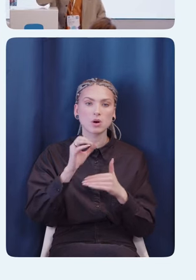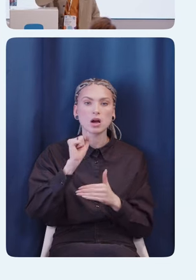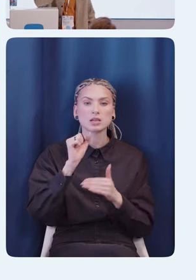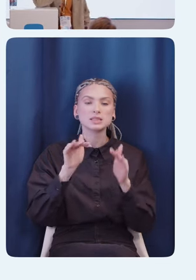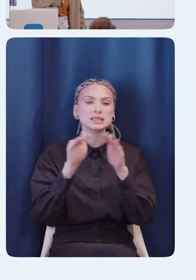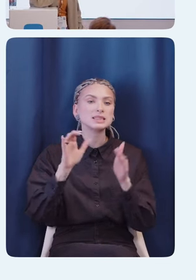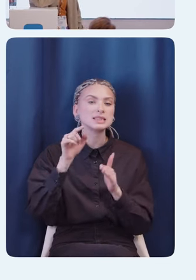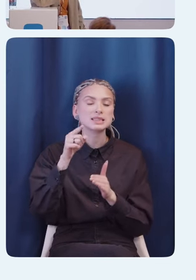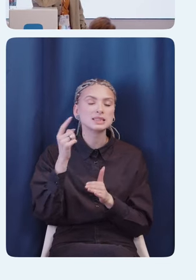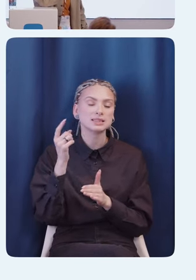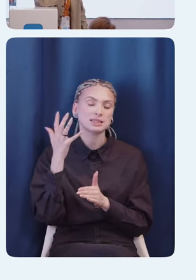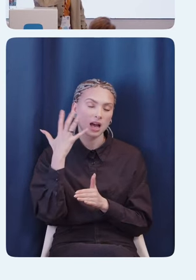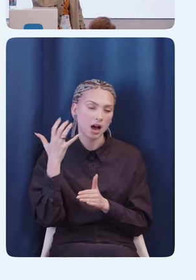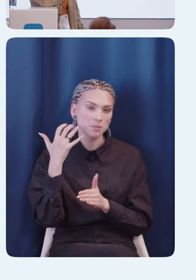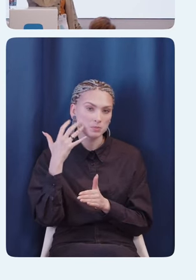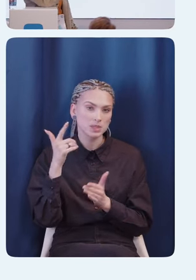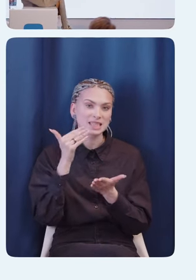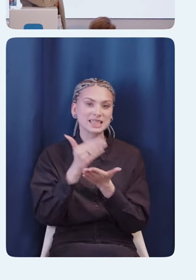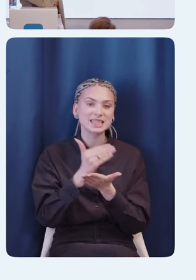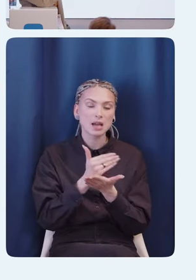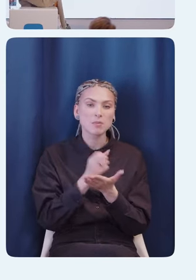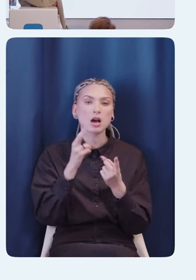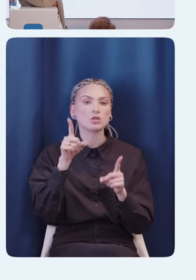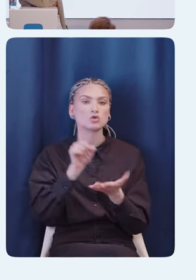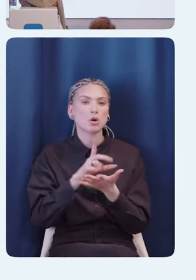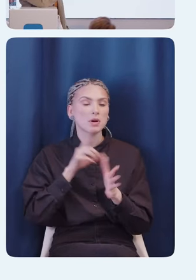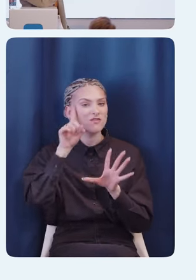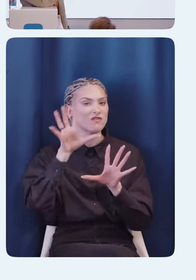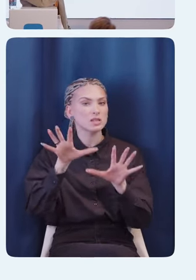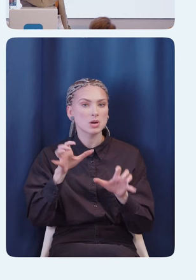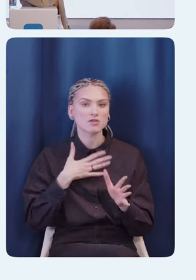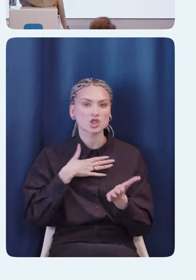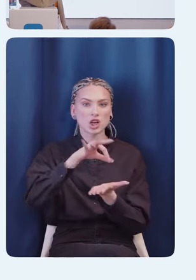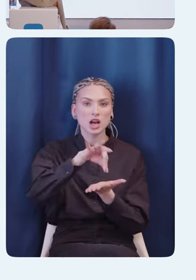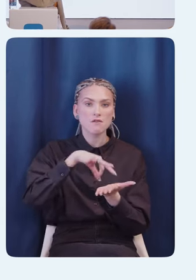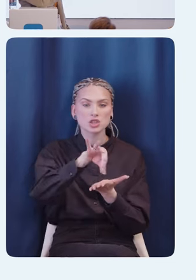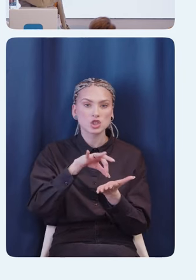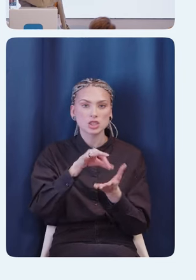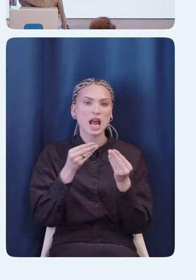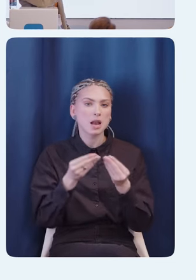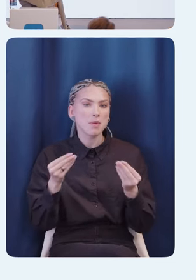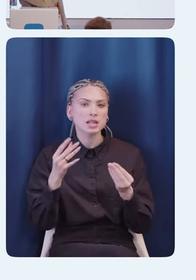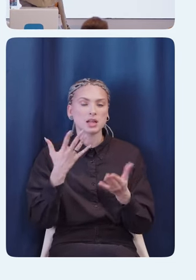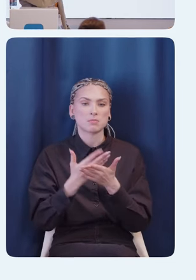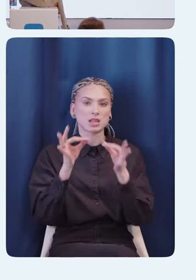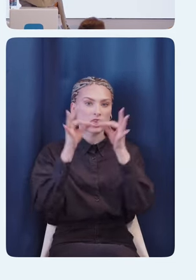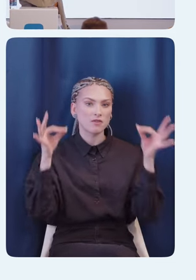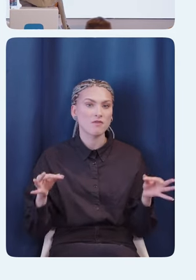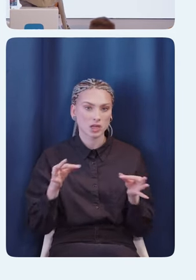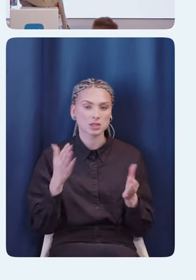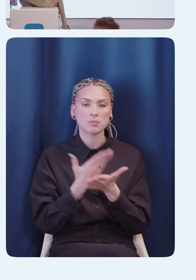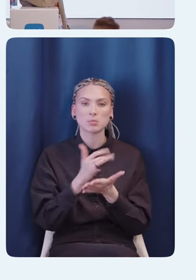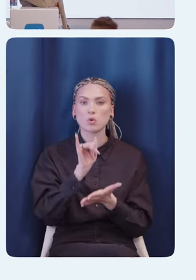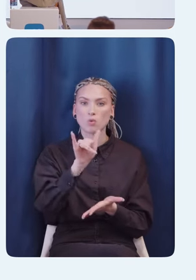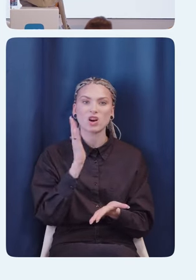каким образом она должна воспринимать наш графический элемент на интерфейсе. Ну, предположим, что у вас есть